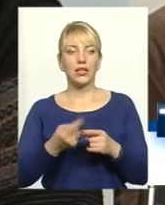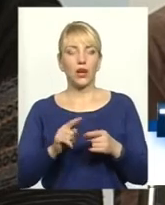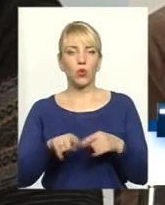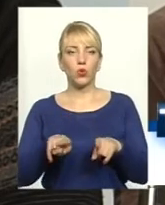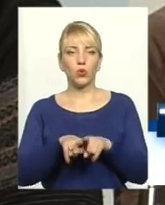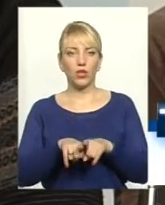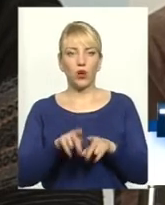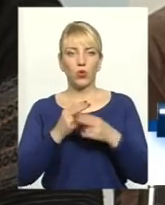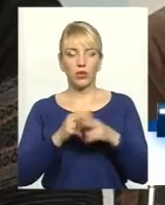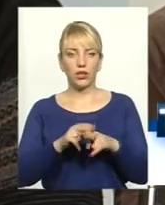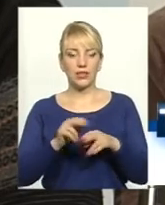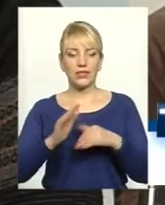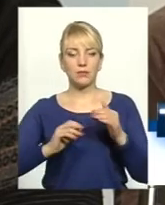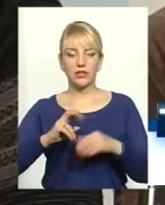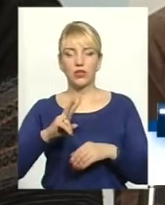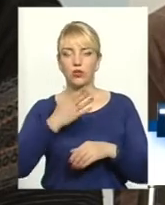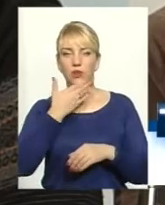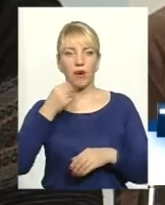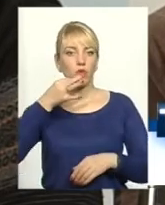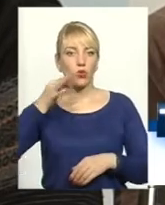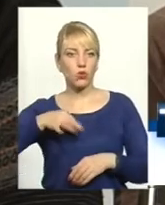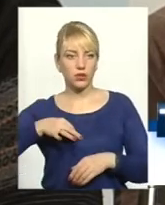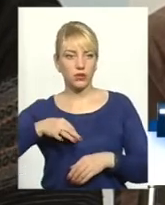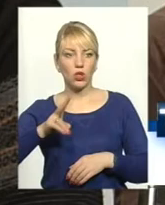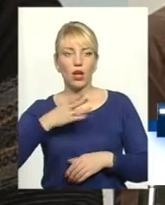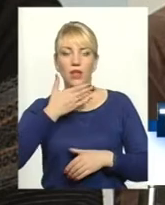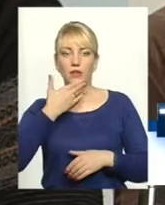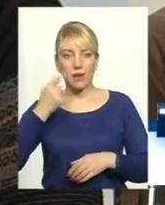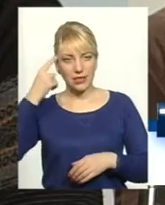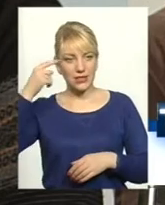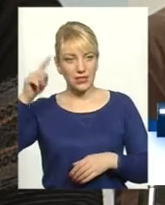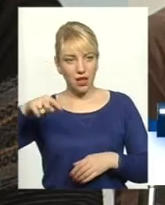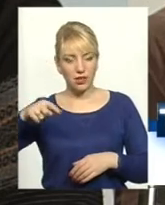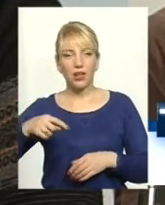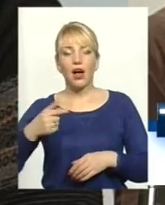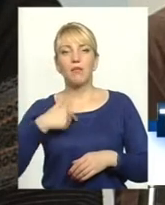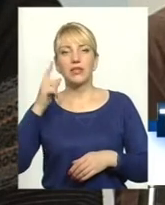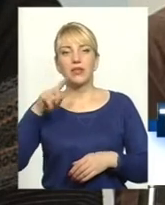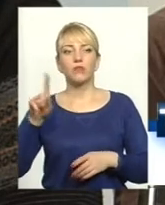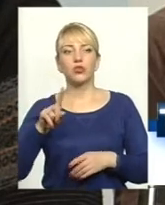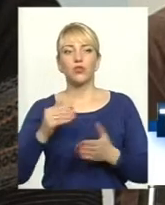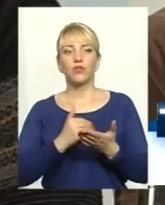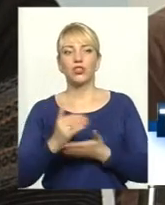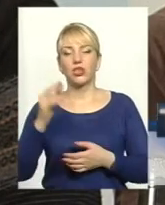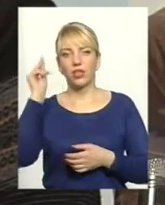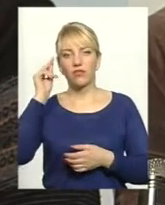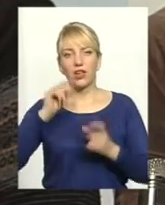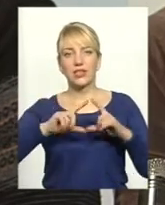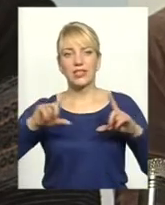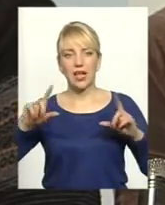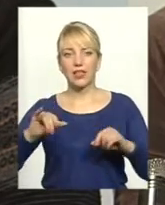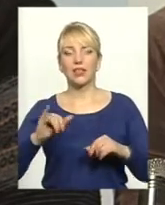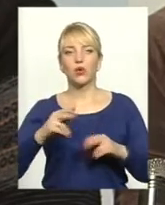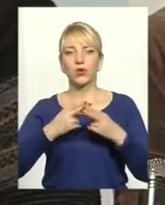техніку про спеціалісти, який не має досвіду, який не має відповідних знань, а ми знаємо, що сьогодні у вищих навчальних закладах, технічних